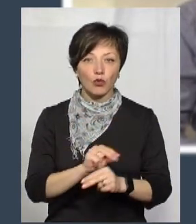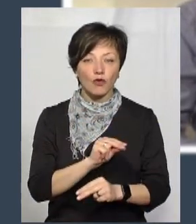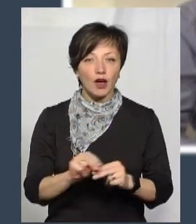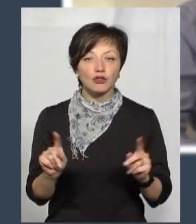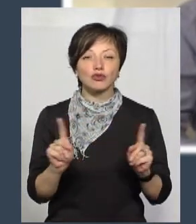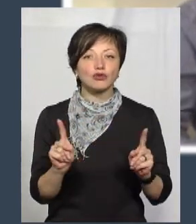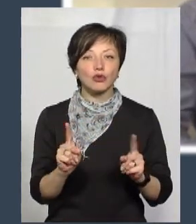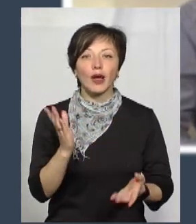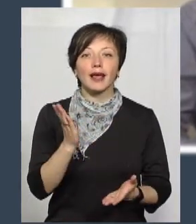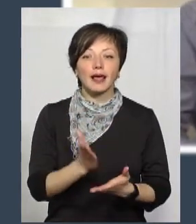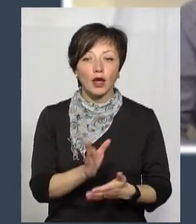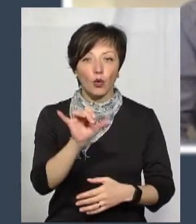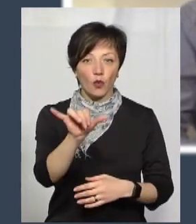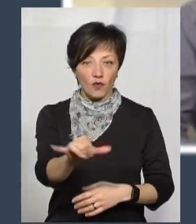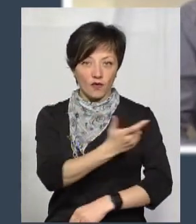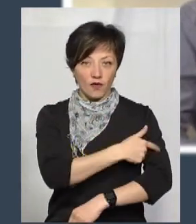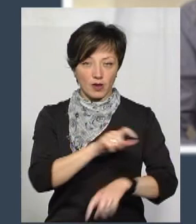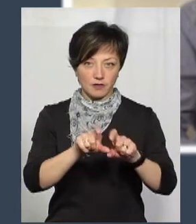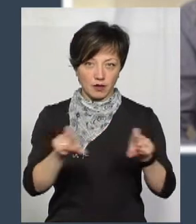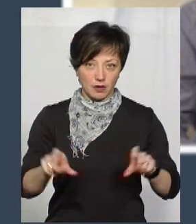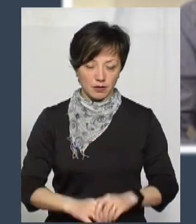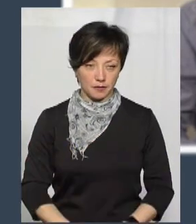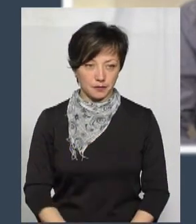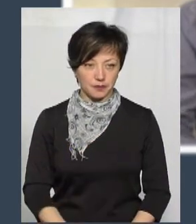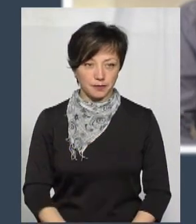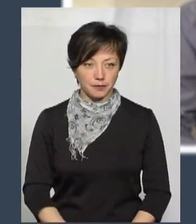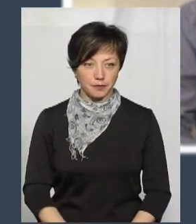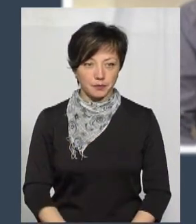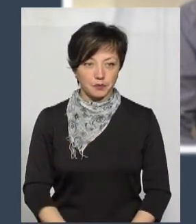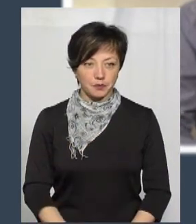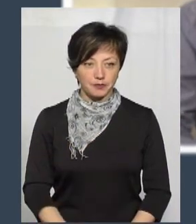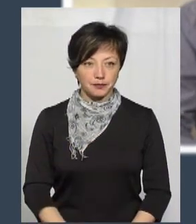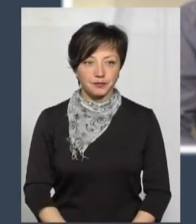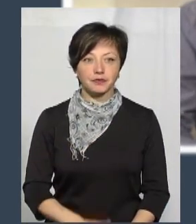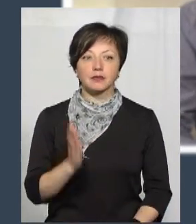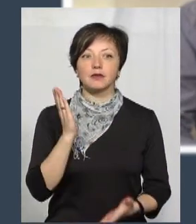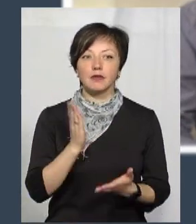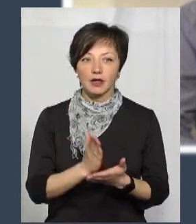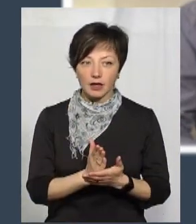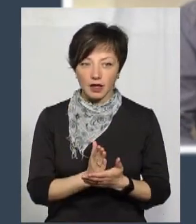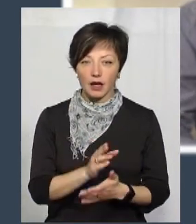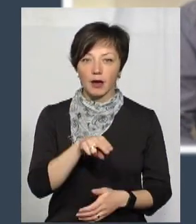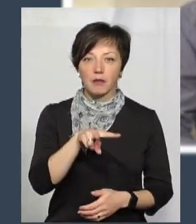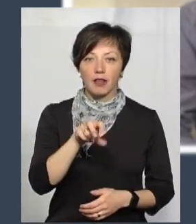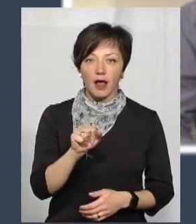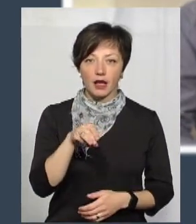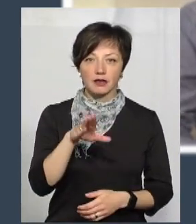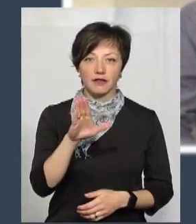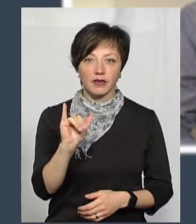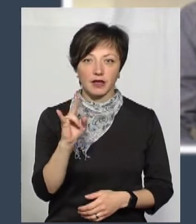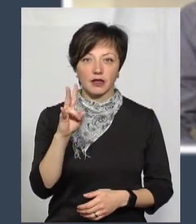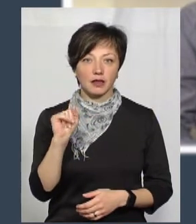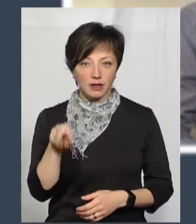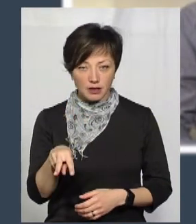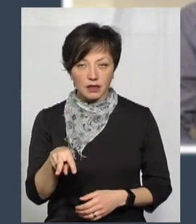лікування, що є в наявності в інфекційній лікарні? Є в наявності плаквініл, я про це вже